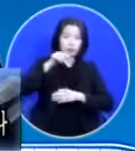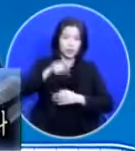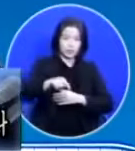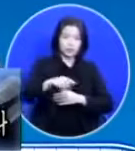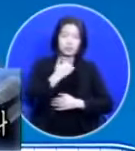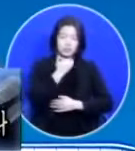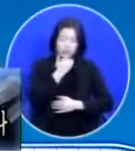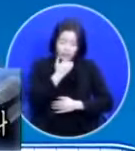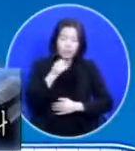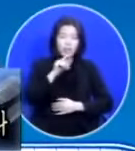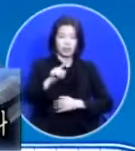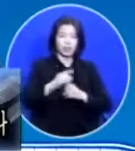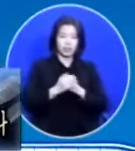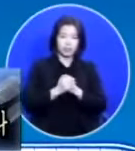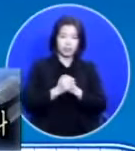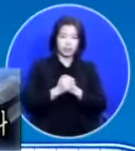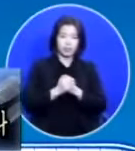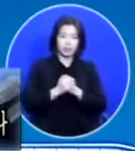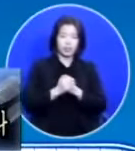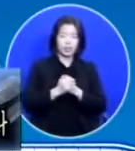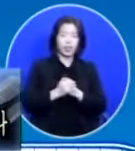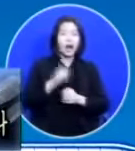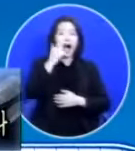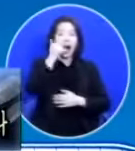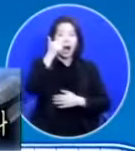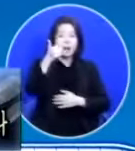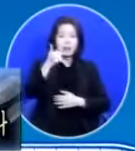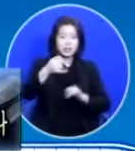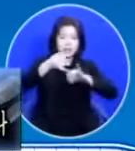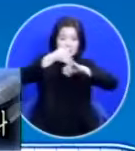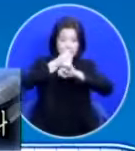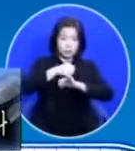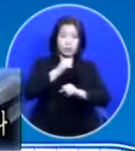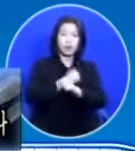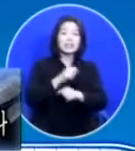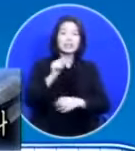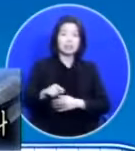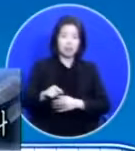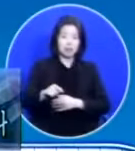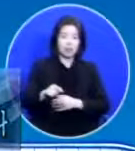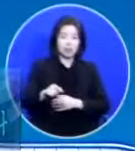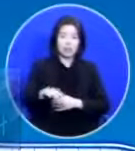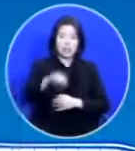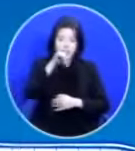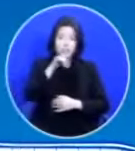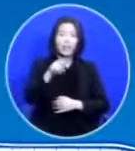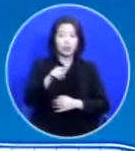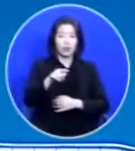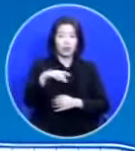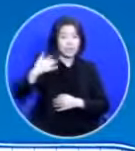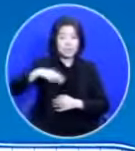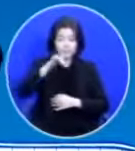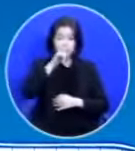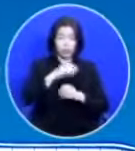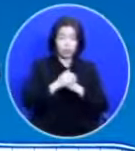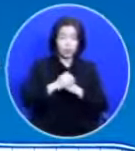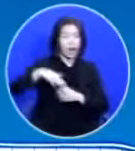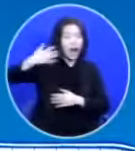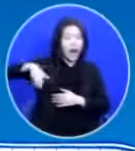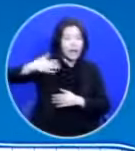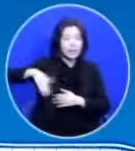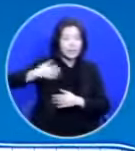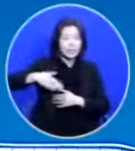기다리라 아버지의 약속하신 것이 있다는 거예요 아직 아직